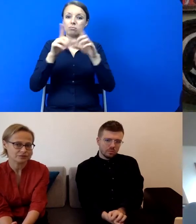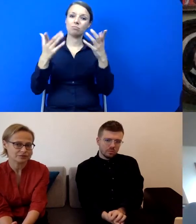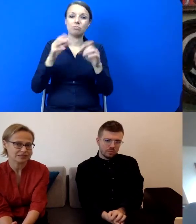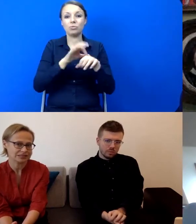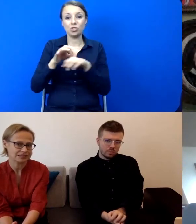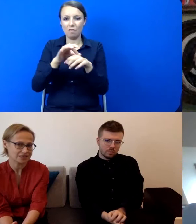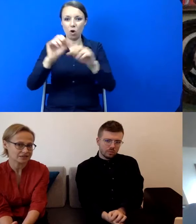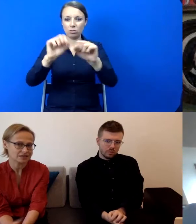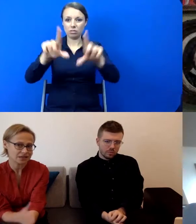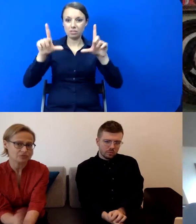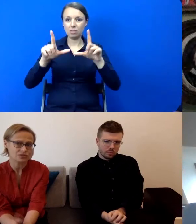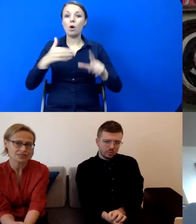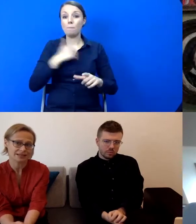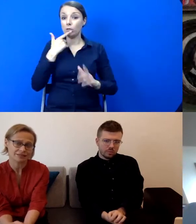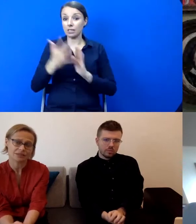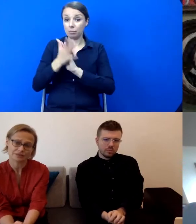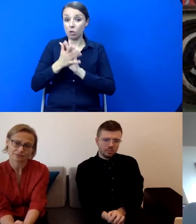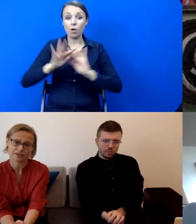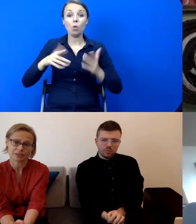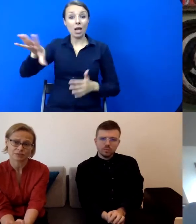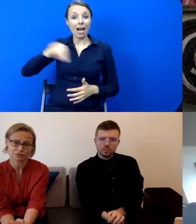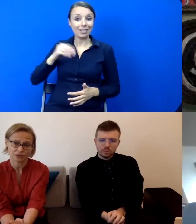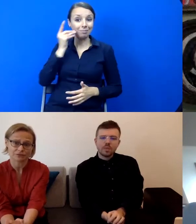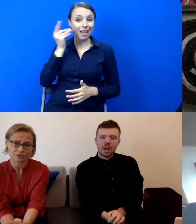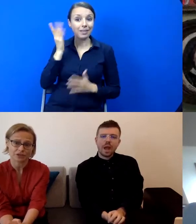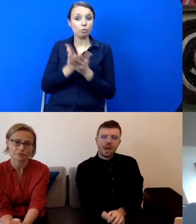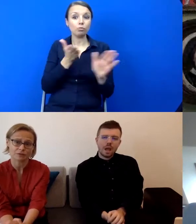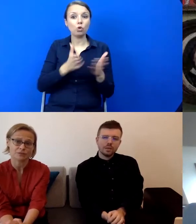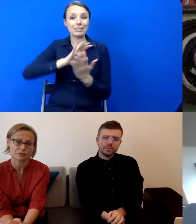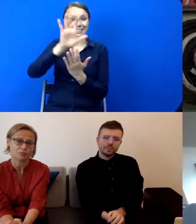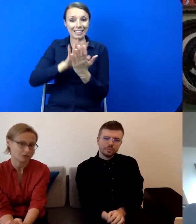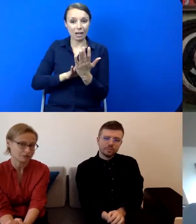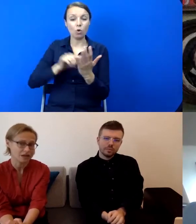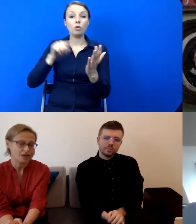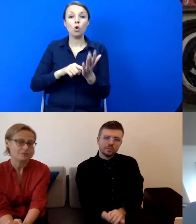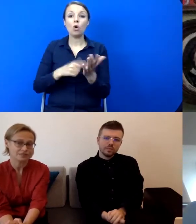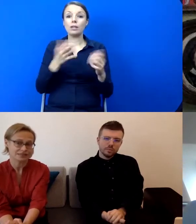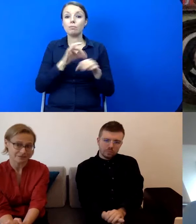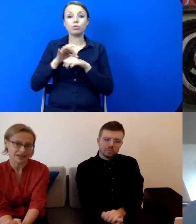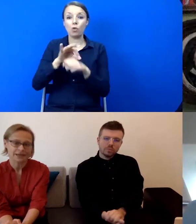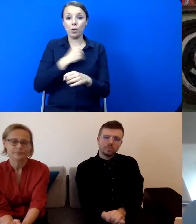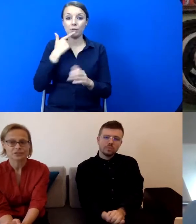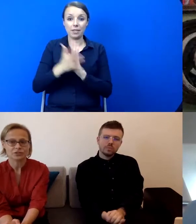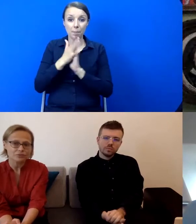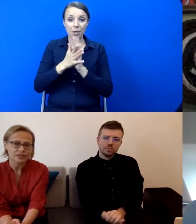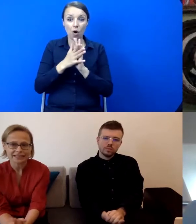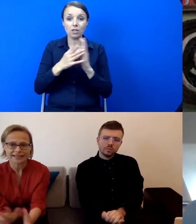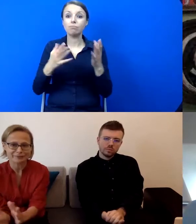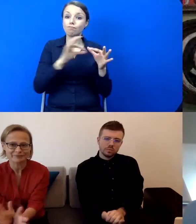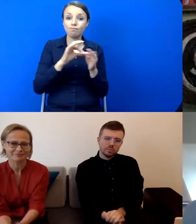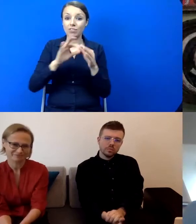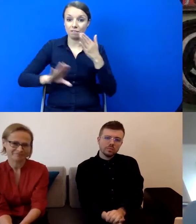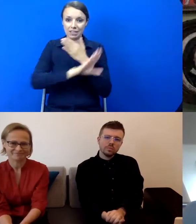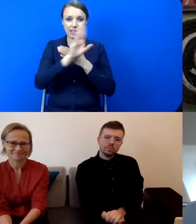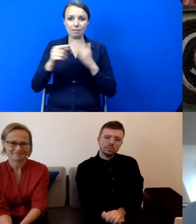przygotowujemy taki scenariusz scenieniem, i nagrywamy takie przewodniki właśnie w polskim języku migowym, wystawy. Także to są takie